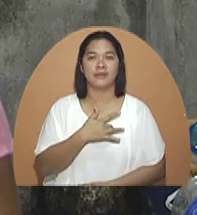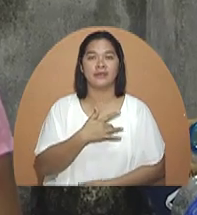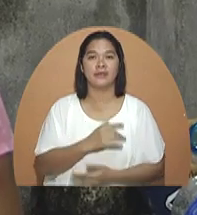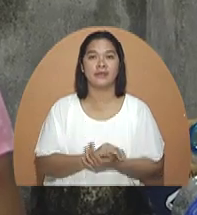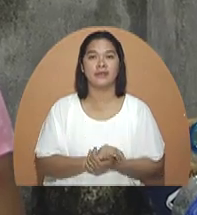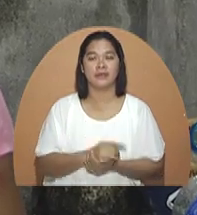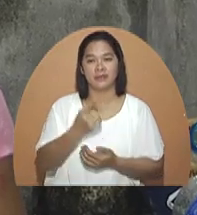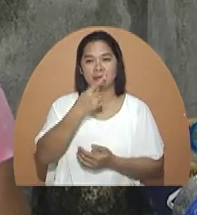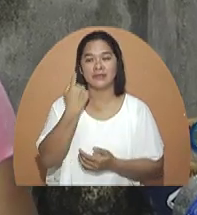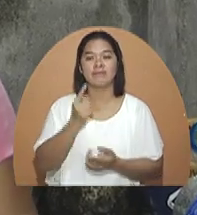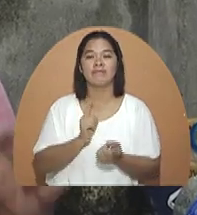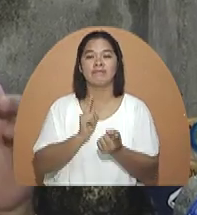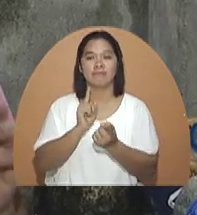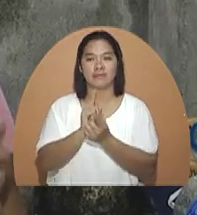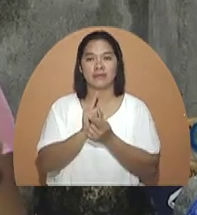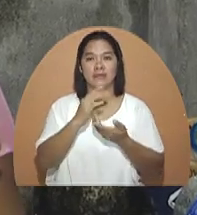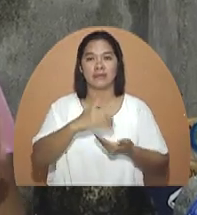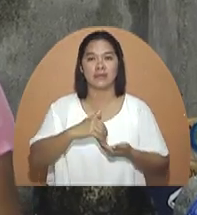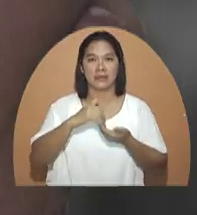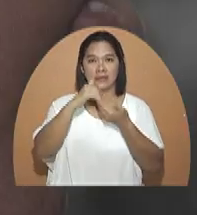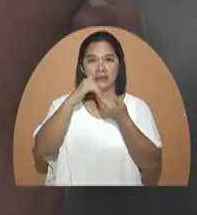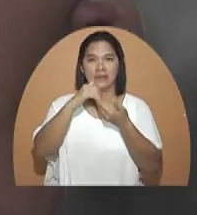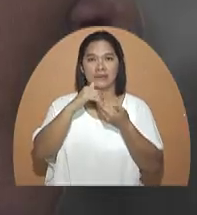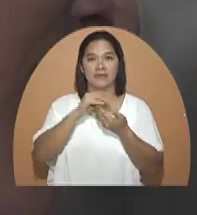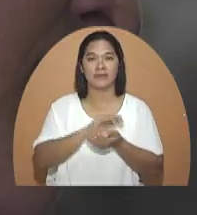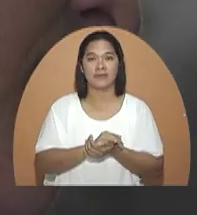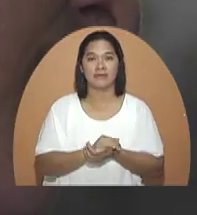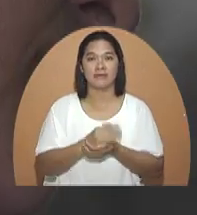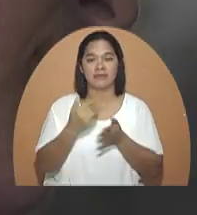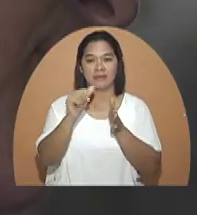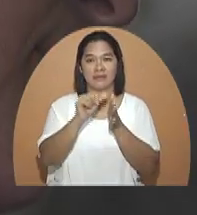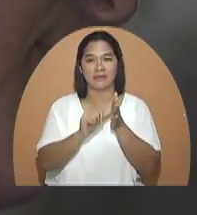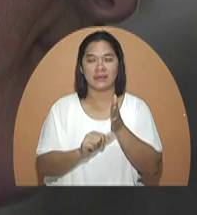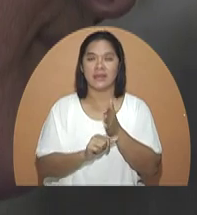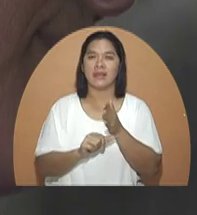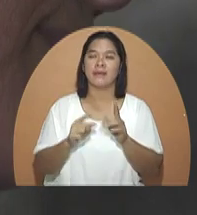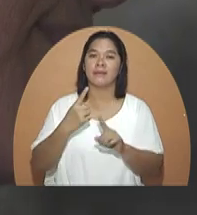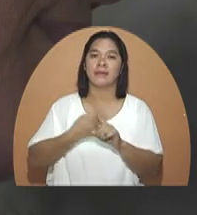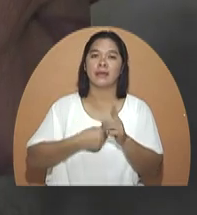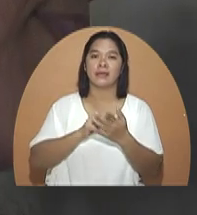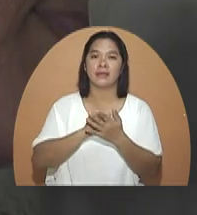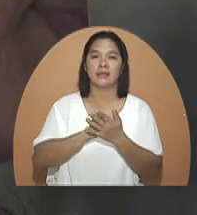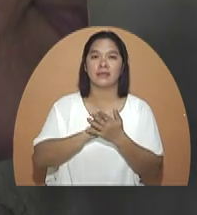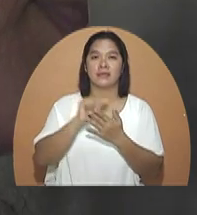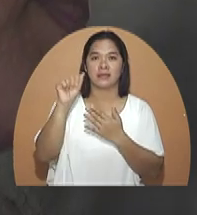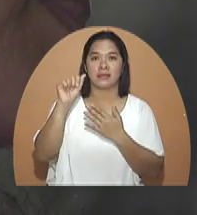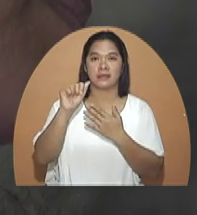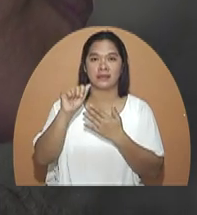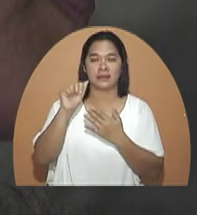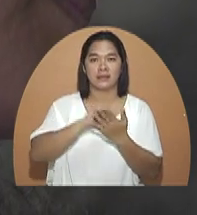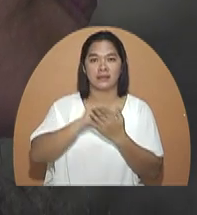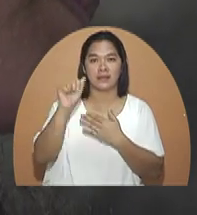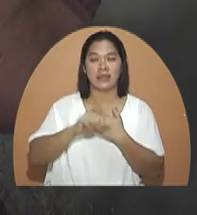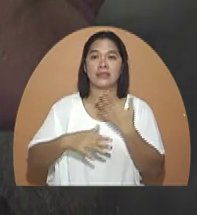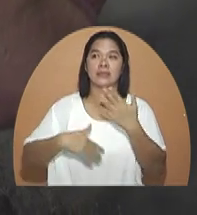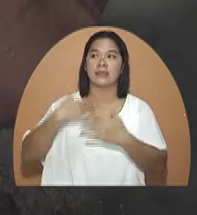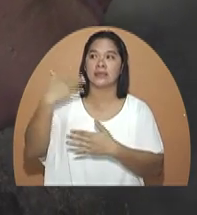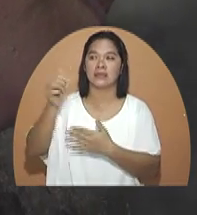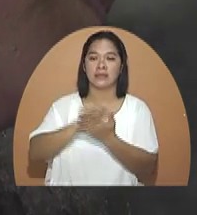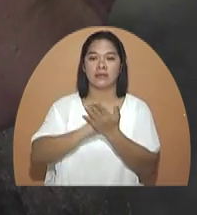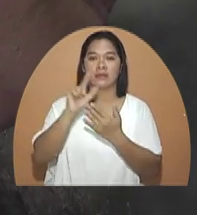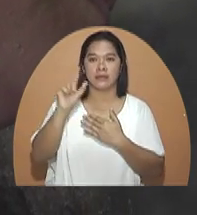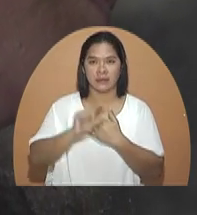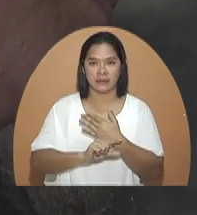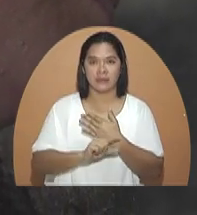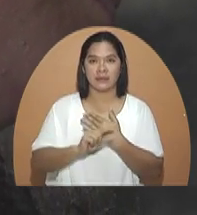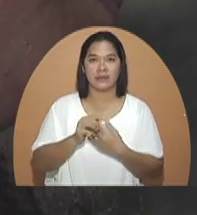dahil nakilala ko yung kapwa ko, mahal ko. Ayun, naoperahan noong buwan ng April. Tapos August,